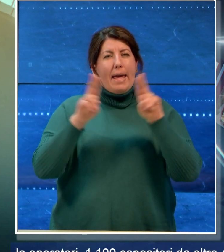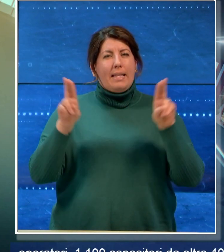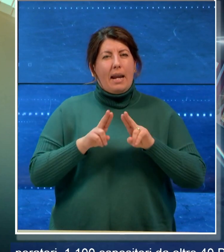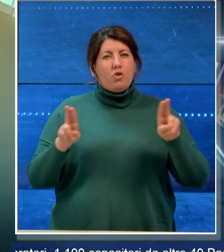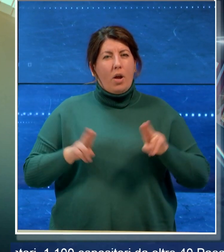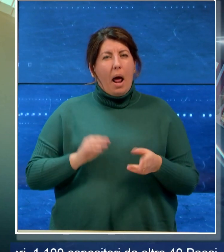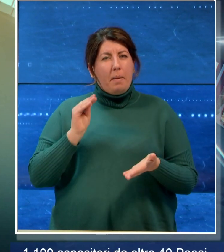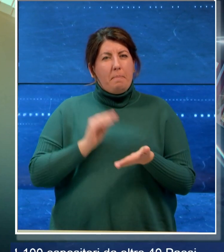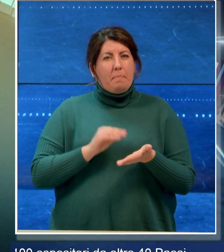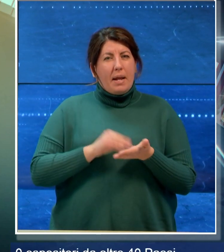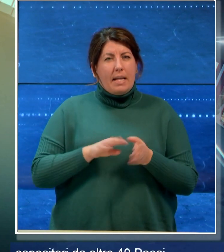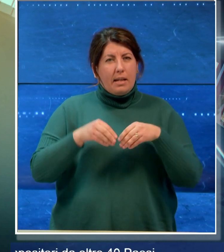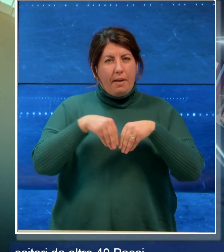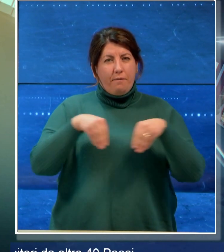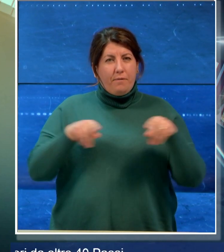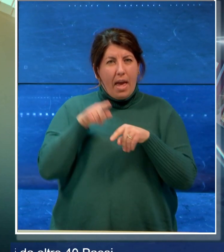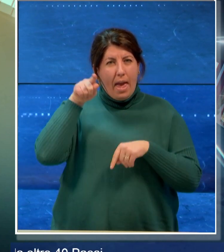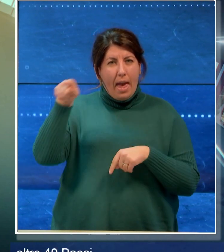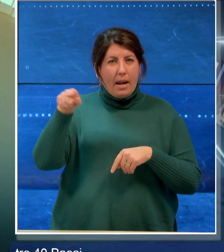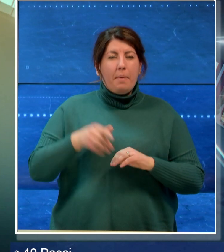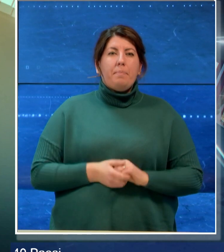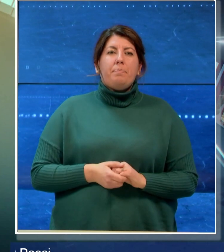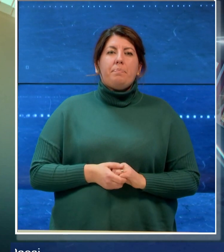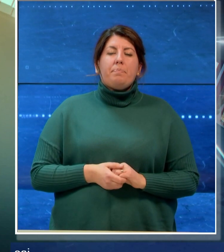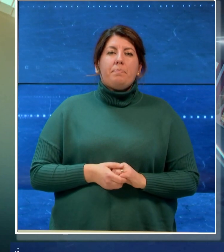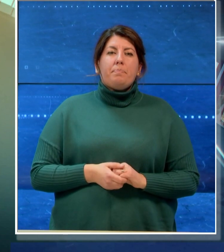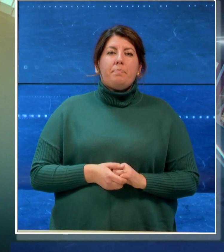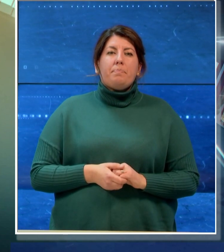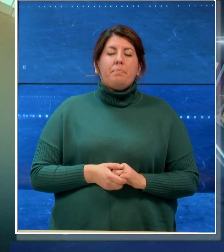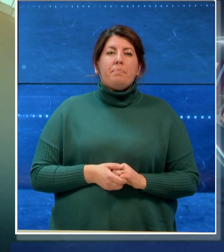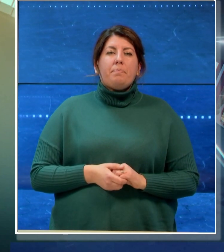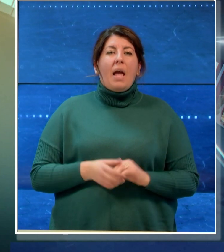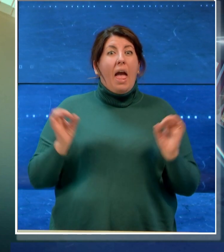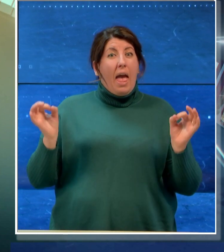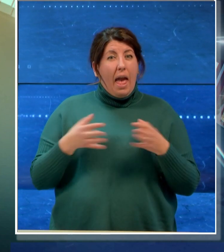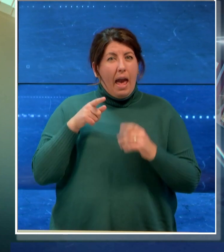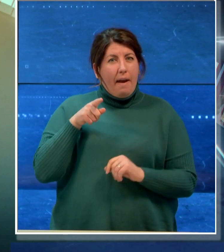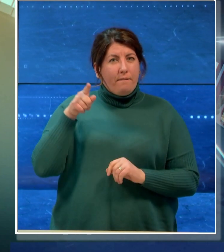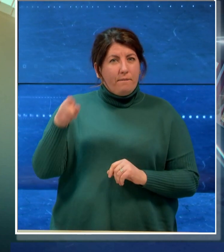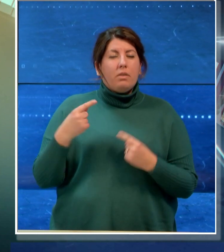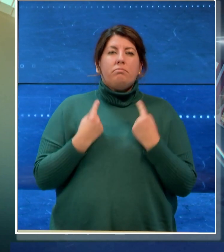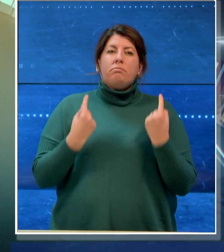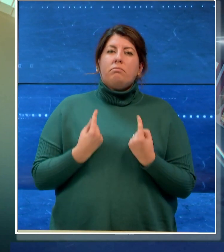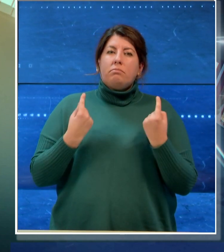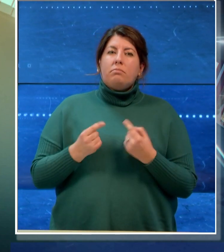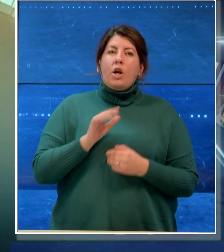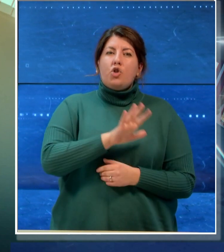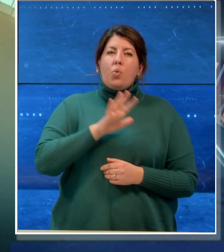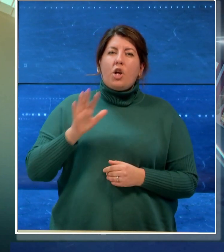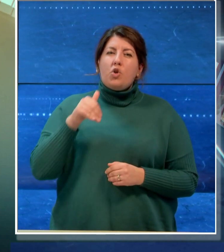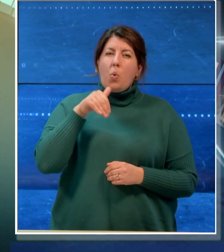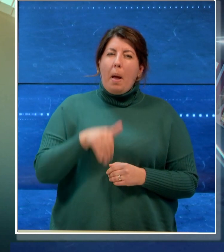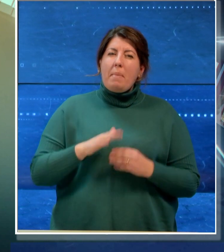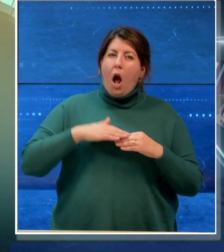presenti in fiera all'evento sono attesi oltre 55.000